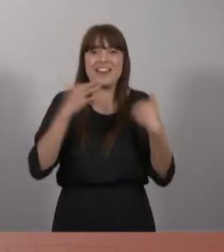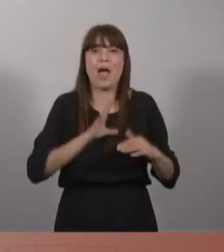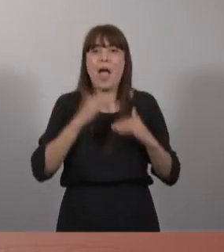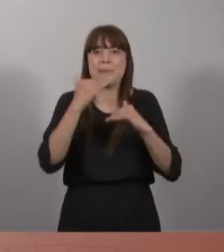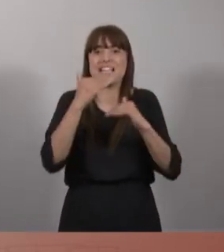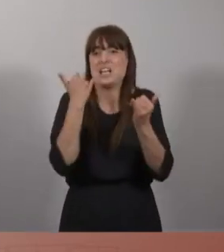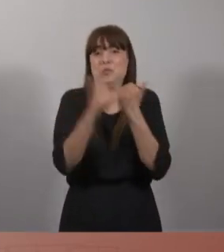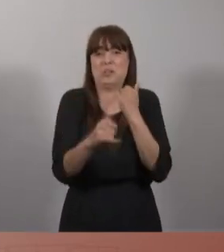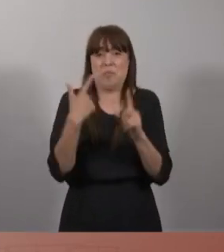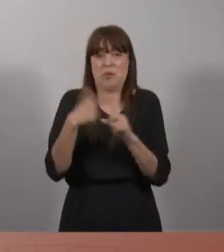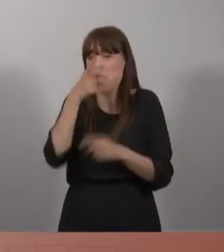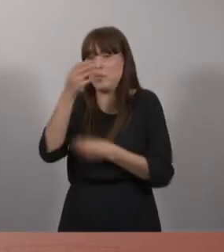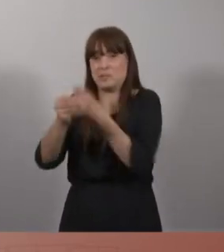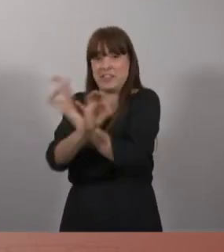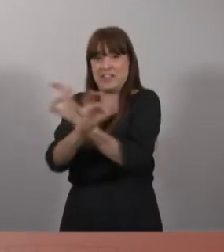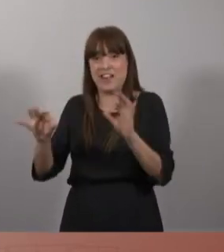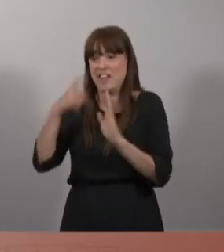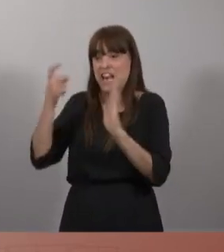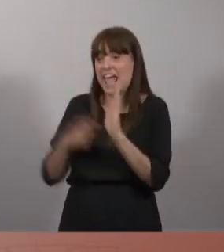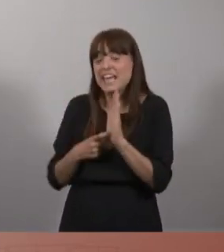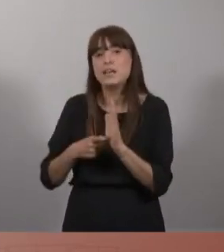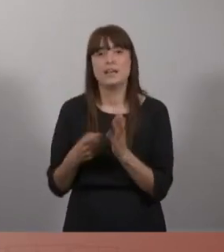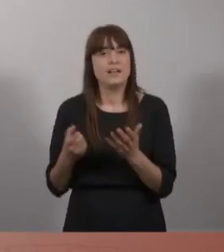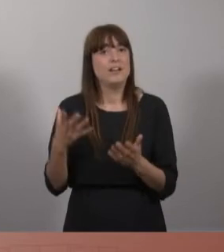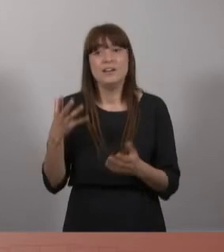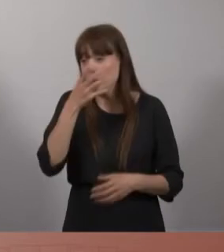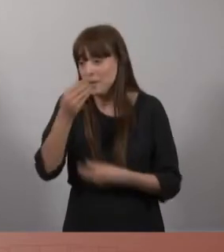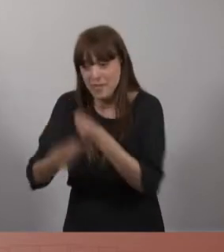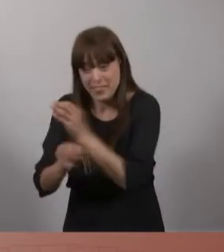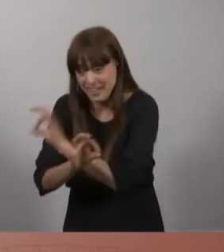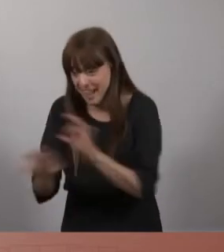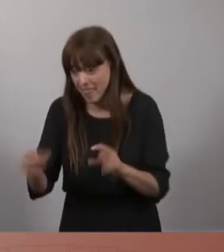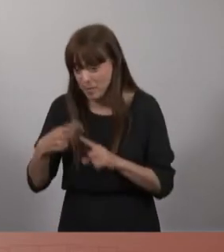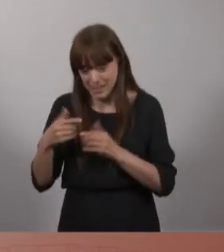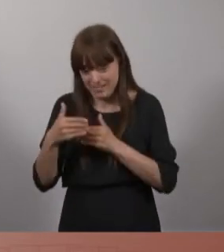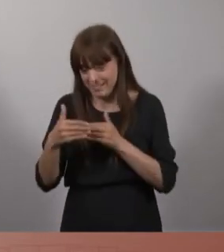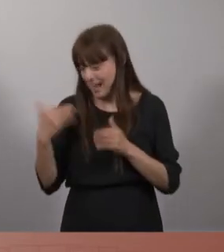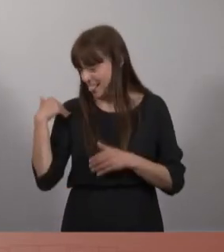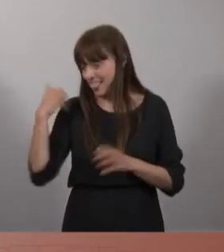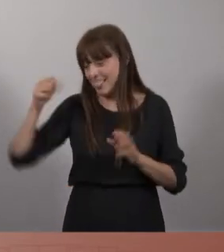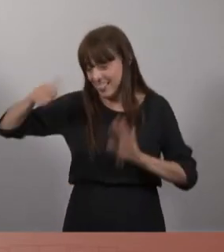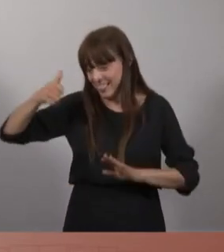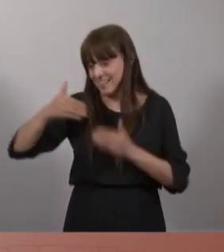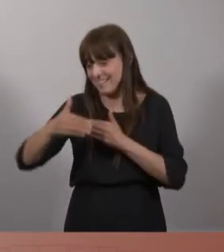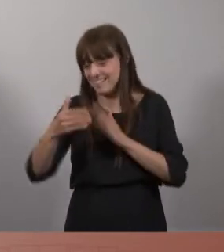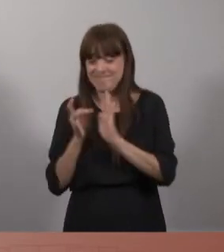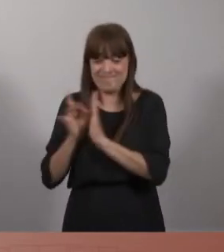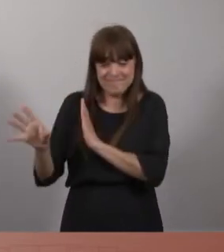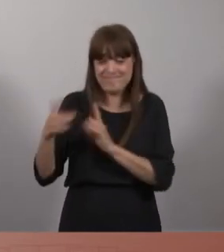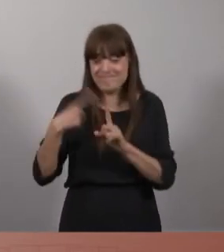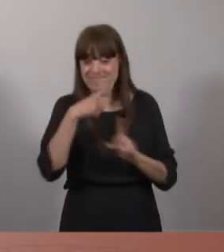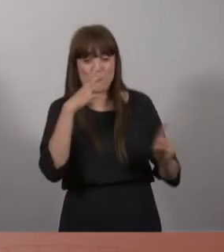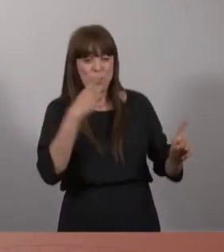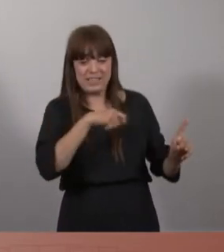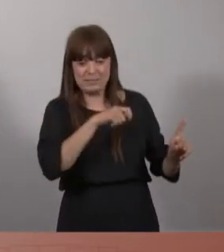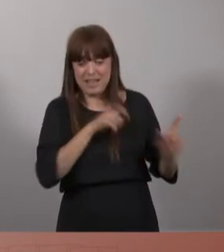ni podem fer una llei de contenció de rentes. Llei que hem fet, però que d'aquí res serà expulsada a'ordenament jurídic per part del guardià